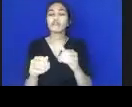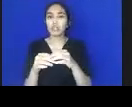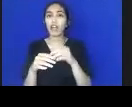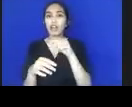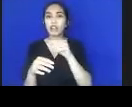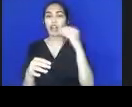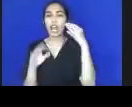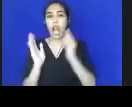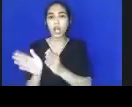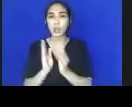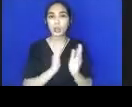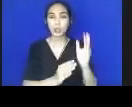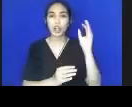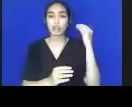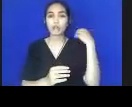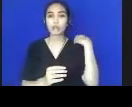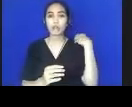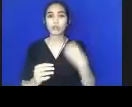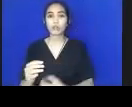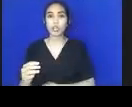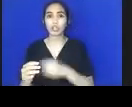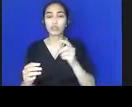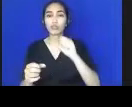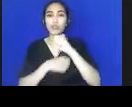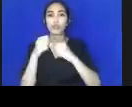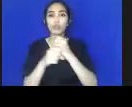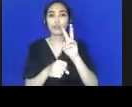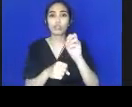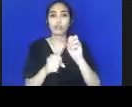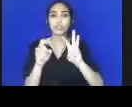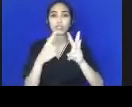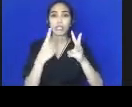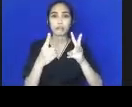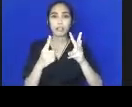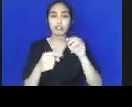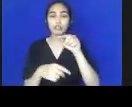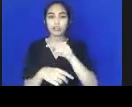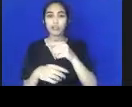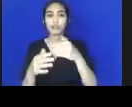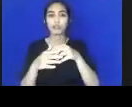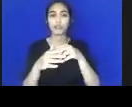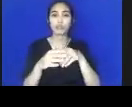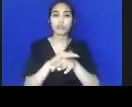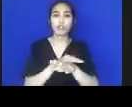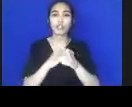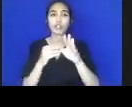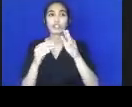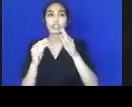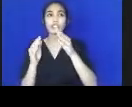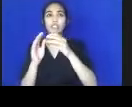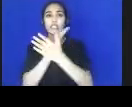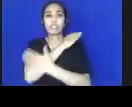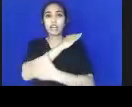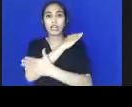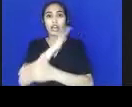presiden pada tahun 2013 nomor 60, dikeluarkanlah bagaimana negara ini mengatur tentang